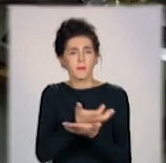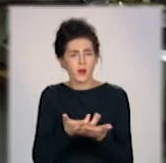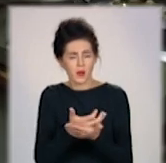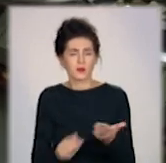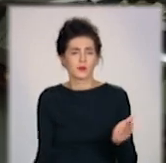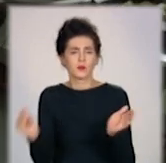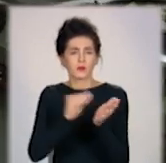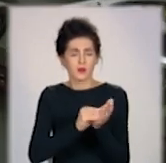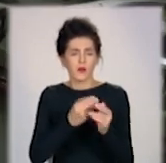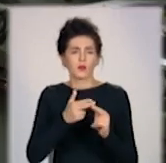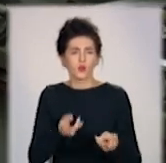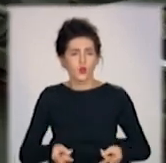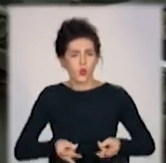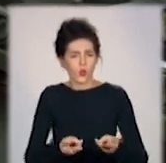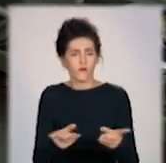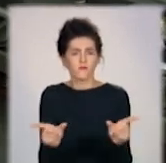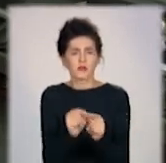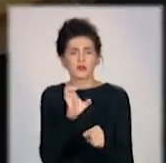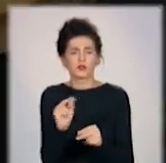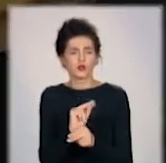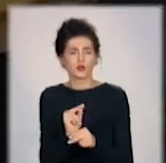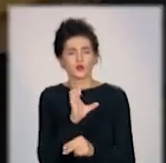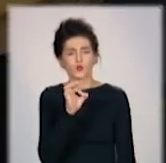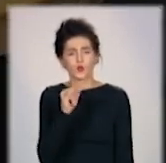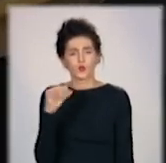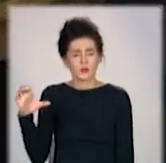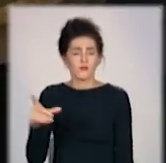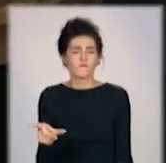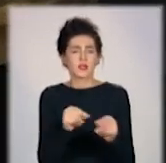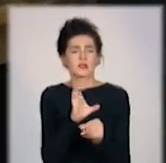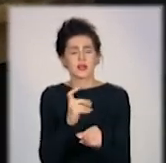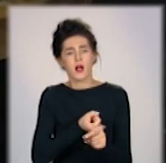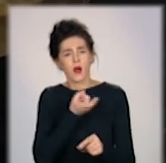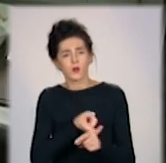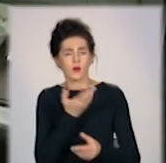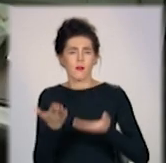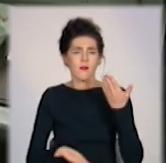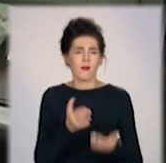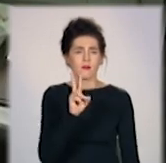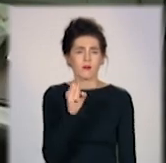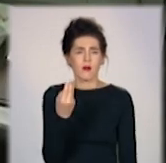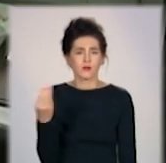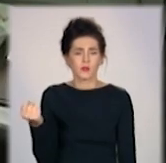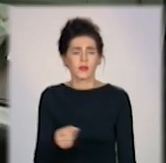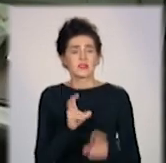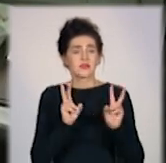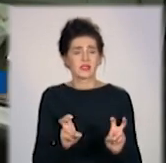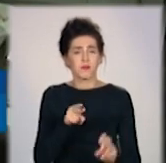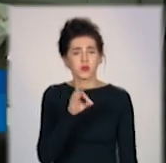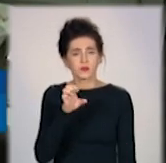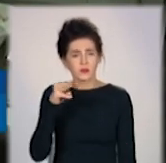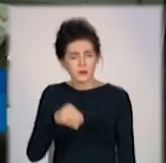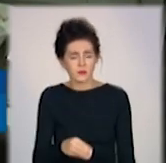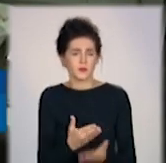печериці та запікаємо в духовці з чесниковим соусом. Страву подають із картопли або ж кашами. Це пустне блюдо, шпінат багато